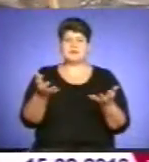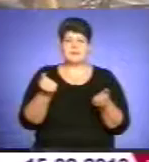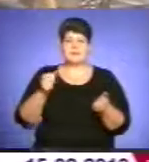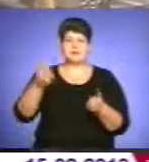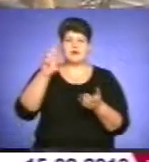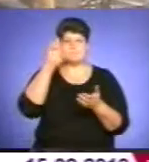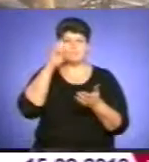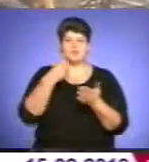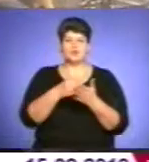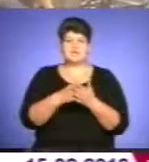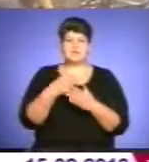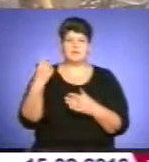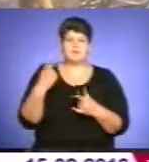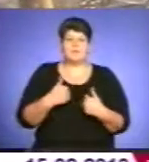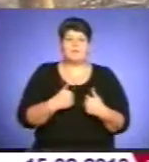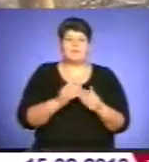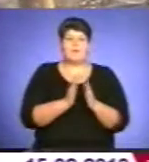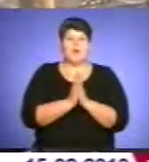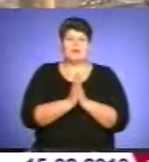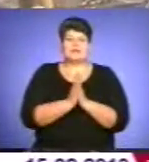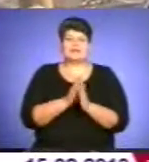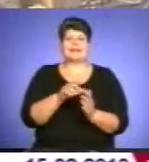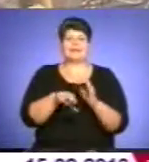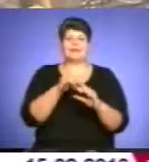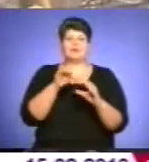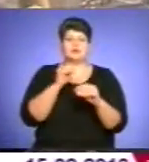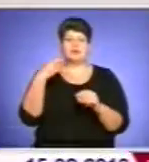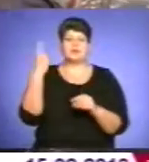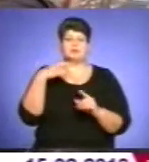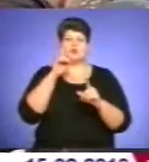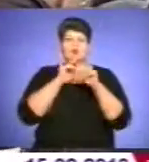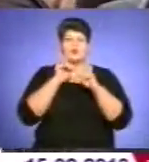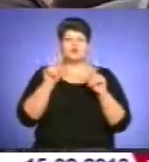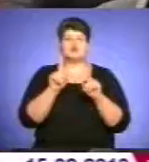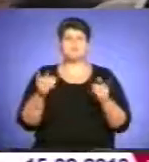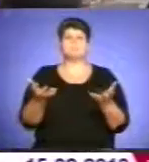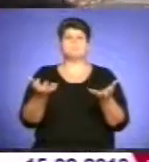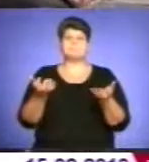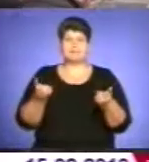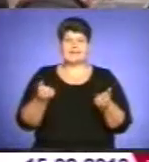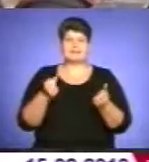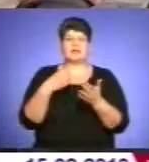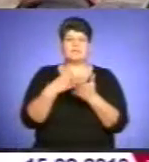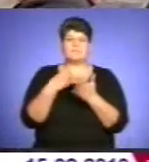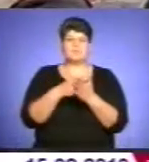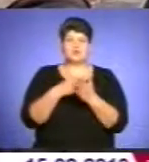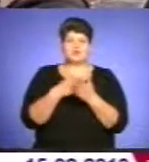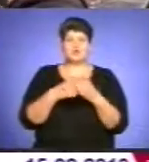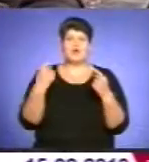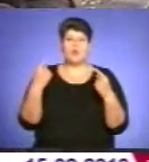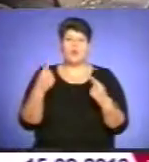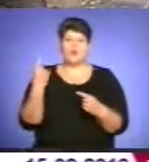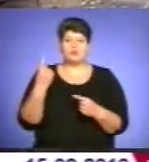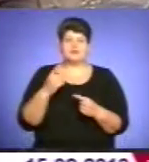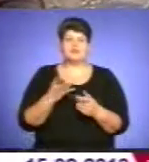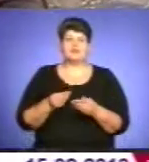області. Я би хотів попросити депутатів обласної ради, щоб прийняти бюджет області, щоб виплачувати